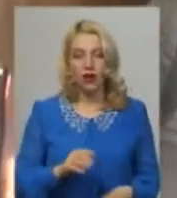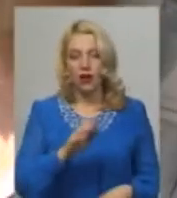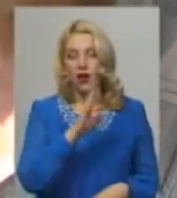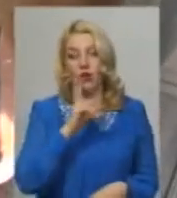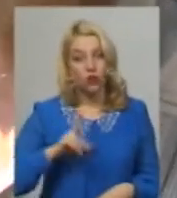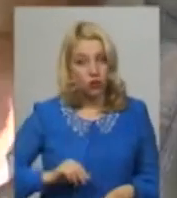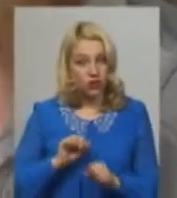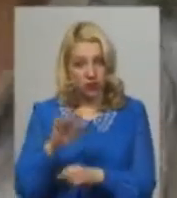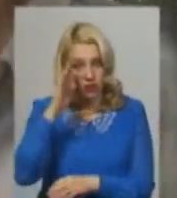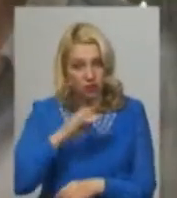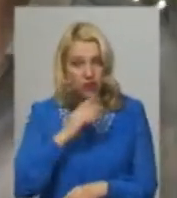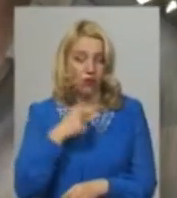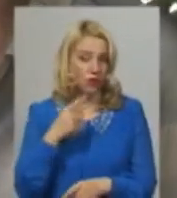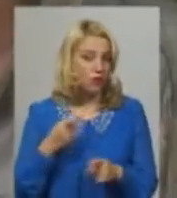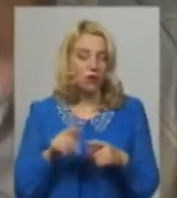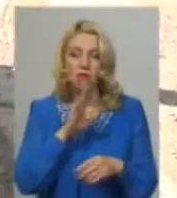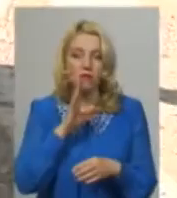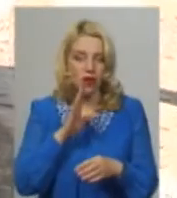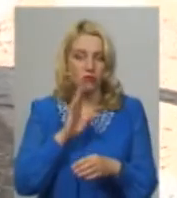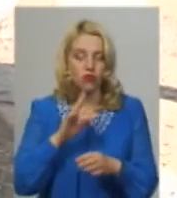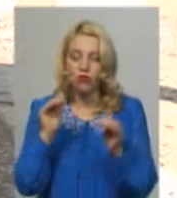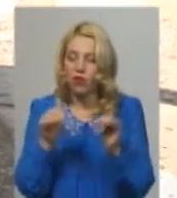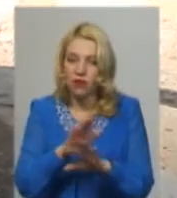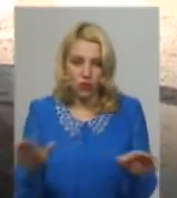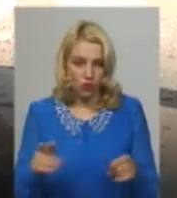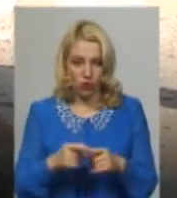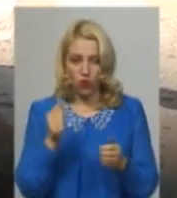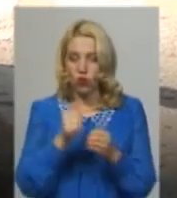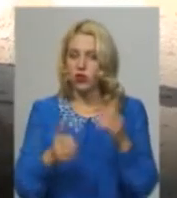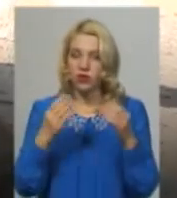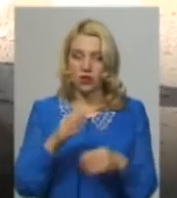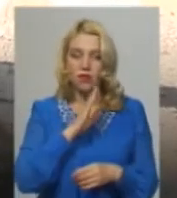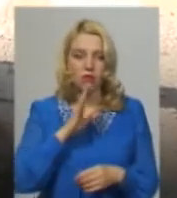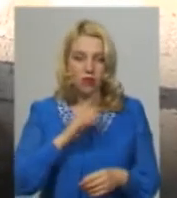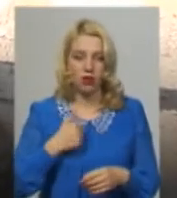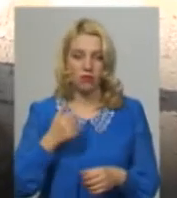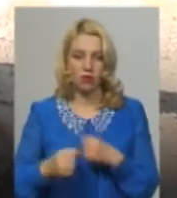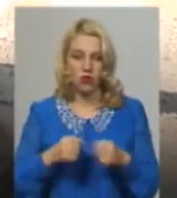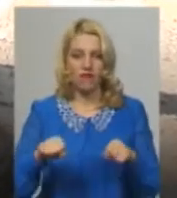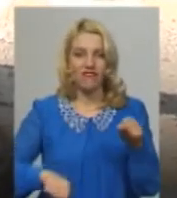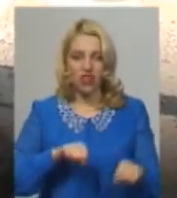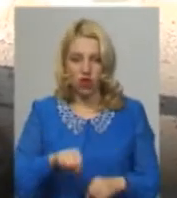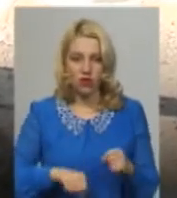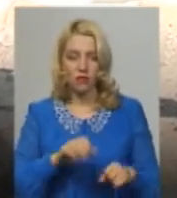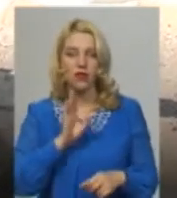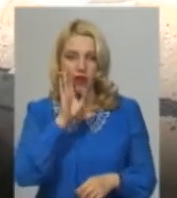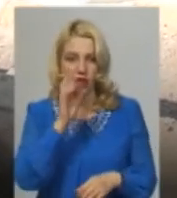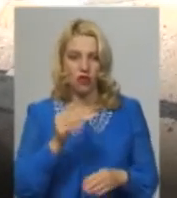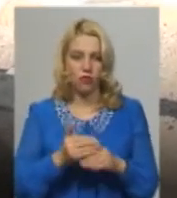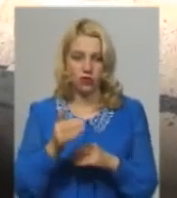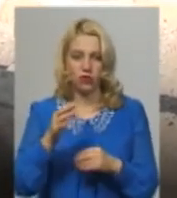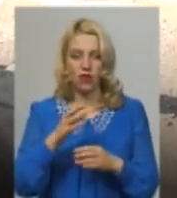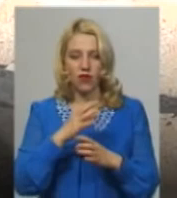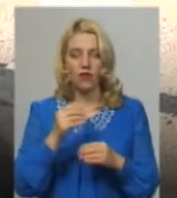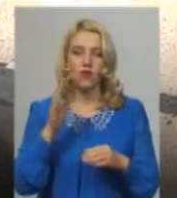пальцем не зачепив, каже донька Надії Бучинської Наталія. Кожен божий день я в неї. Я приїжджаю велосипедом ранком і їду пізно вечора. Ще не